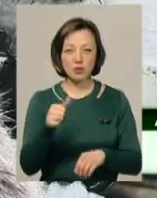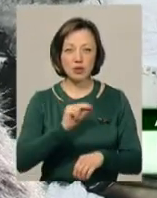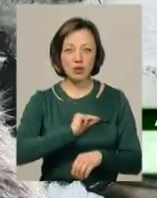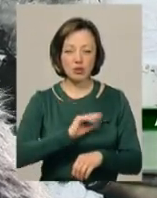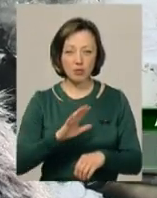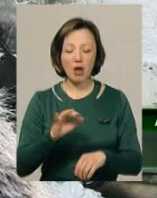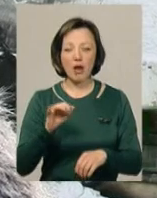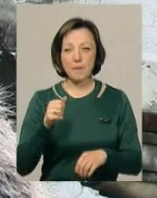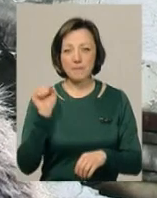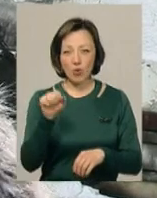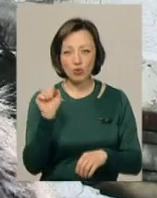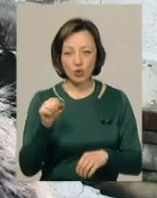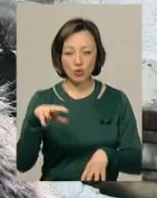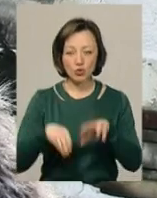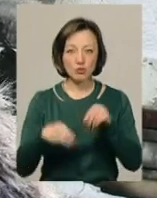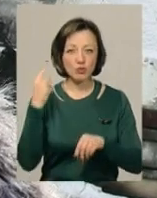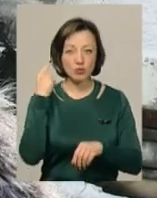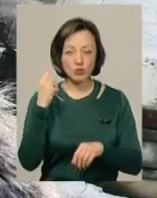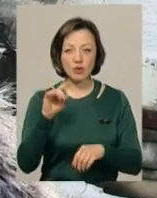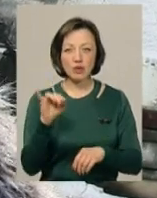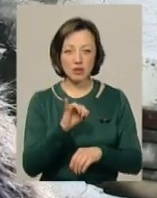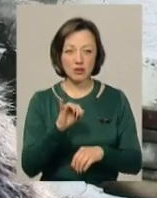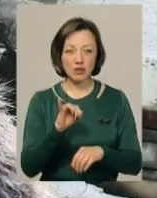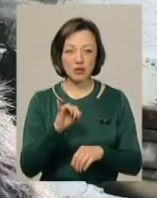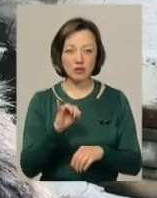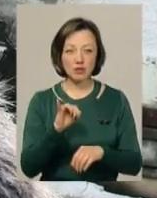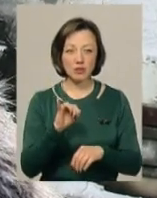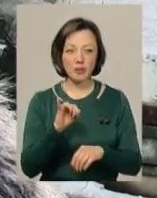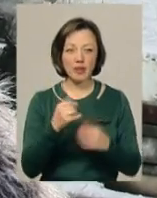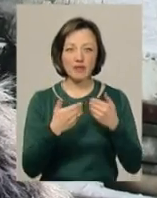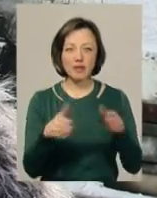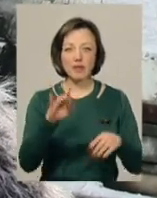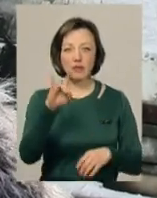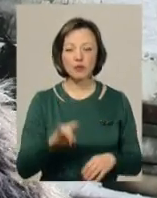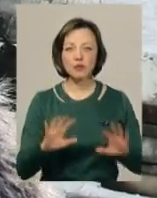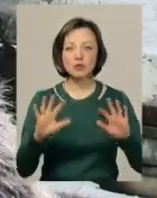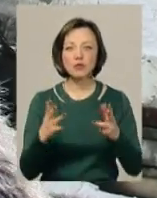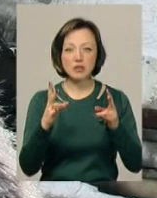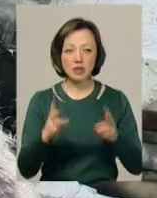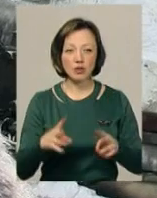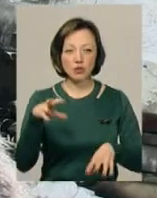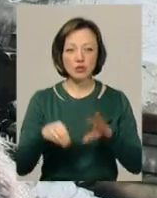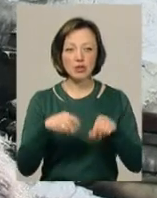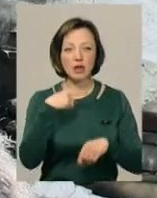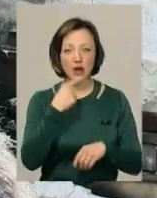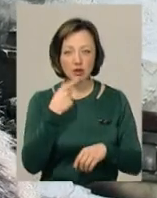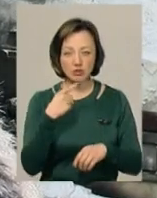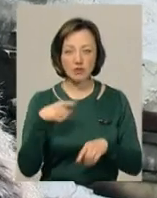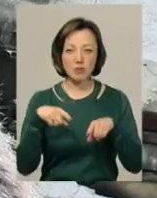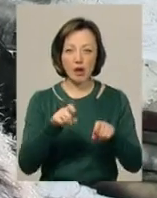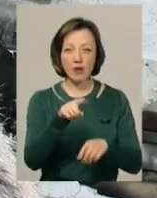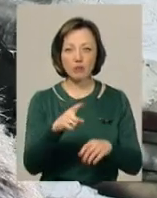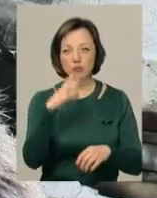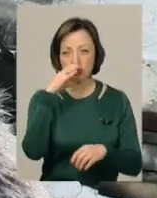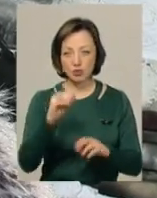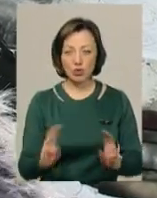працював. Постукали сусіди, я почув спальню і відкрив вікно, спитав, що сталося, а сусіди кажуть, а ним вибігай, тому